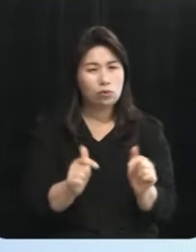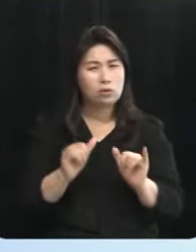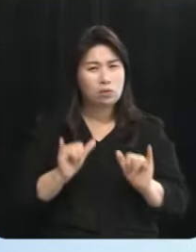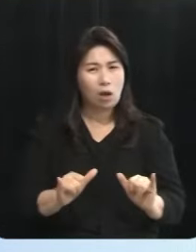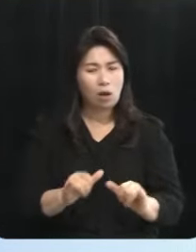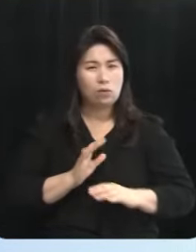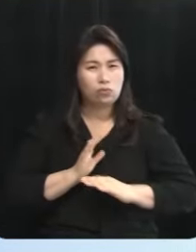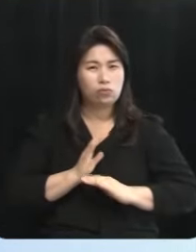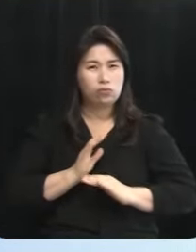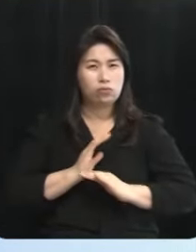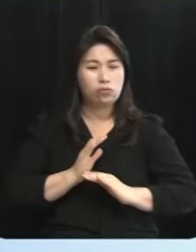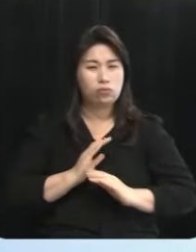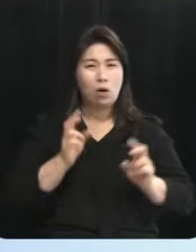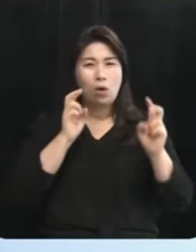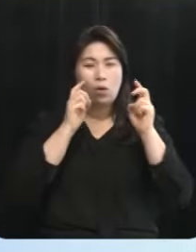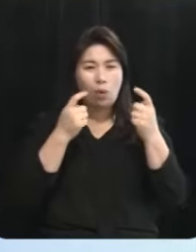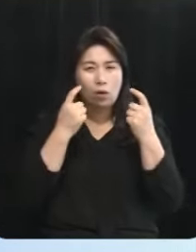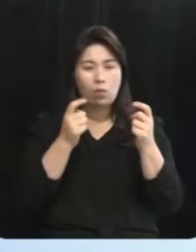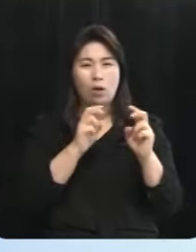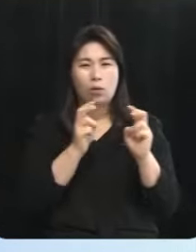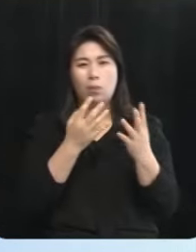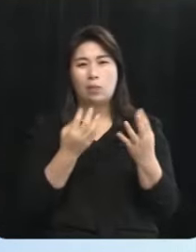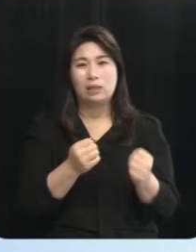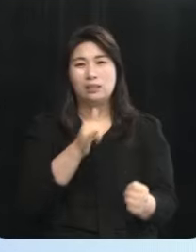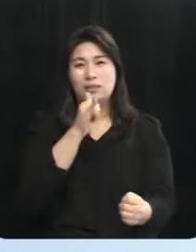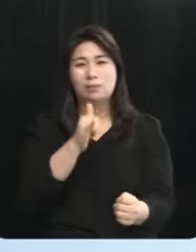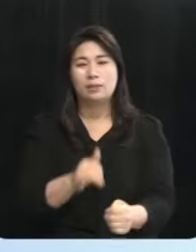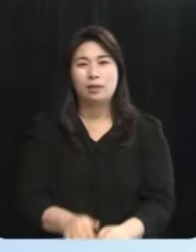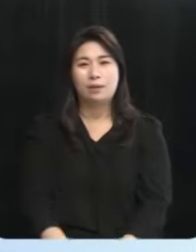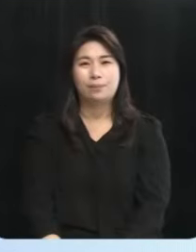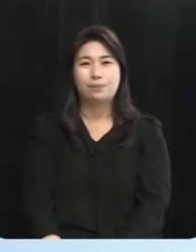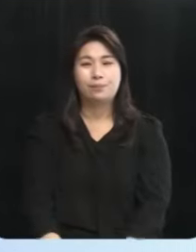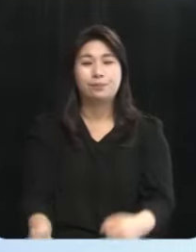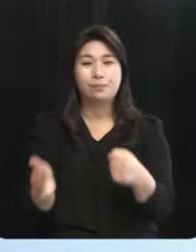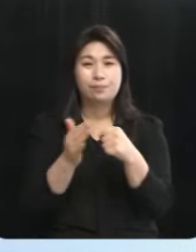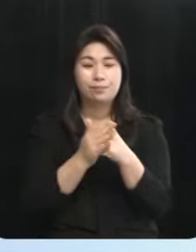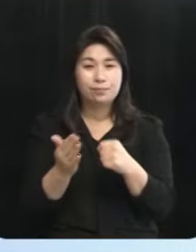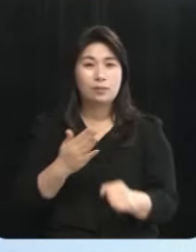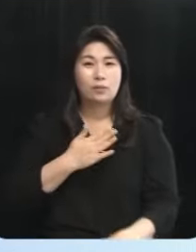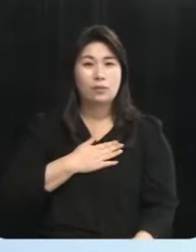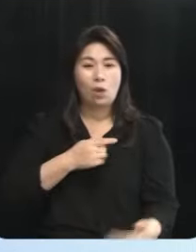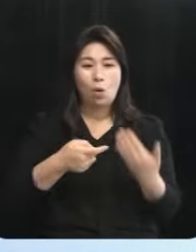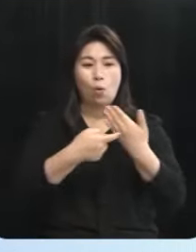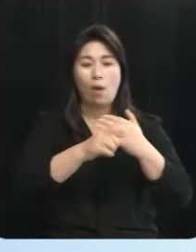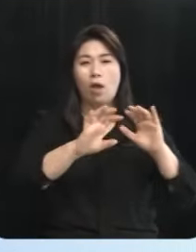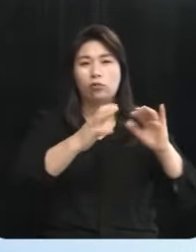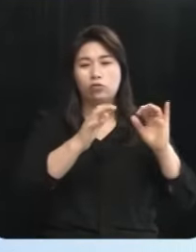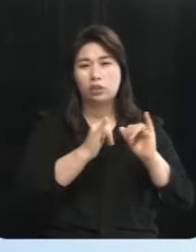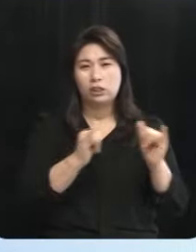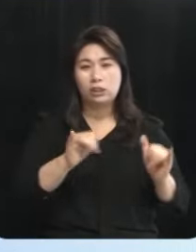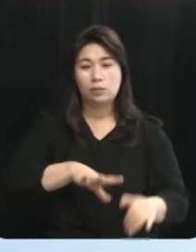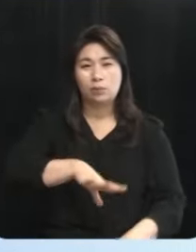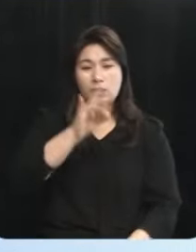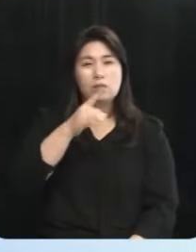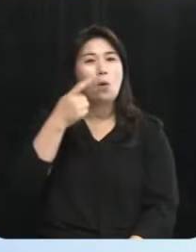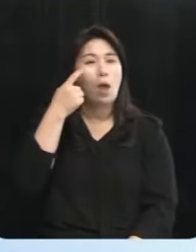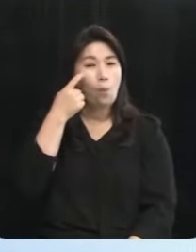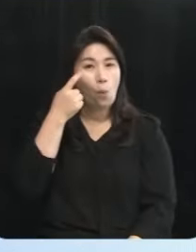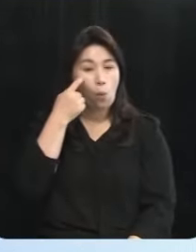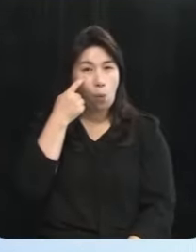두려워하는 관광업계 종사자분도 있습니다 그래서 저는 외국인을 대상으로 시범적으로